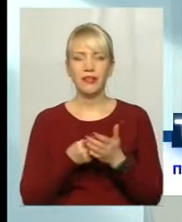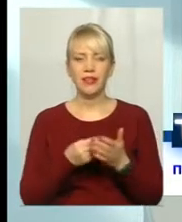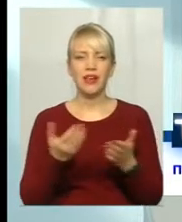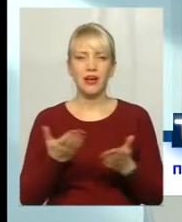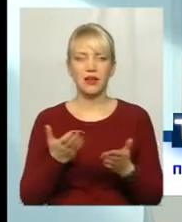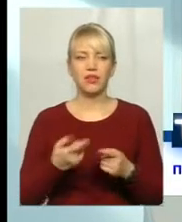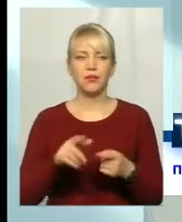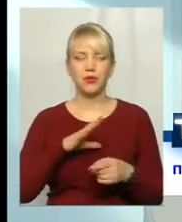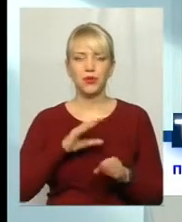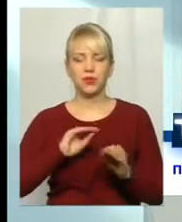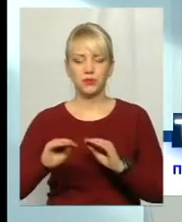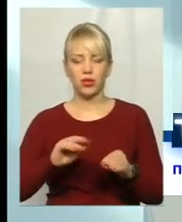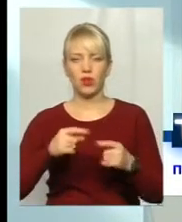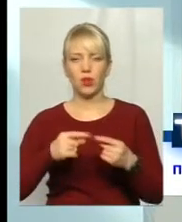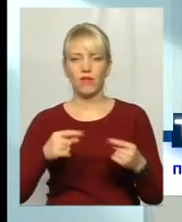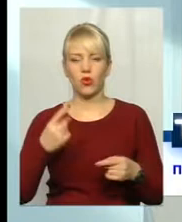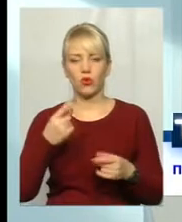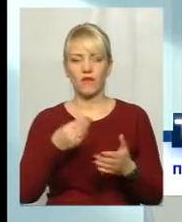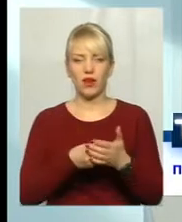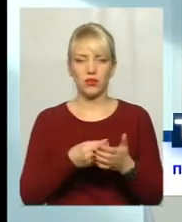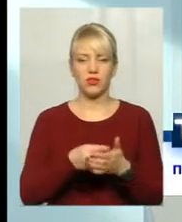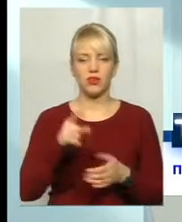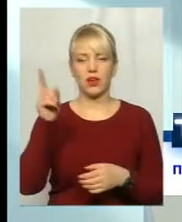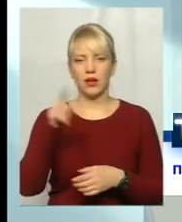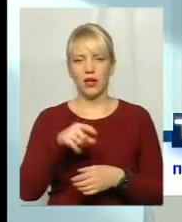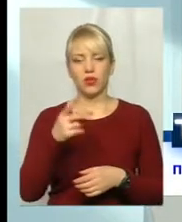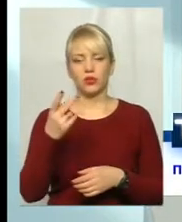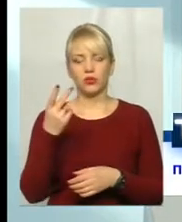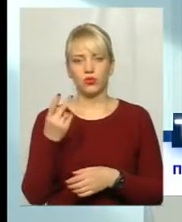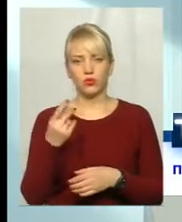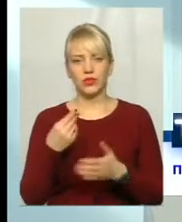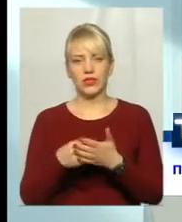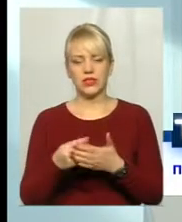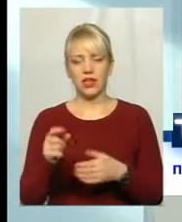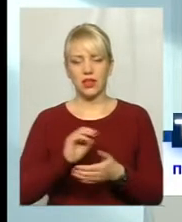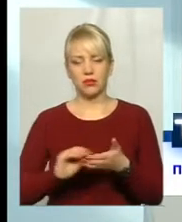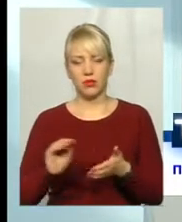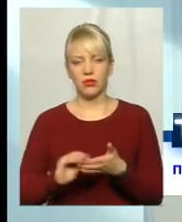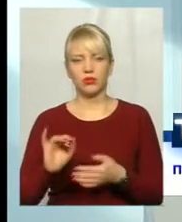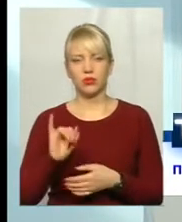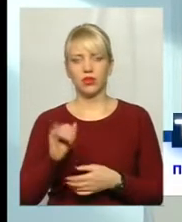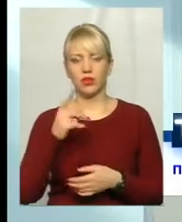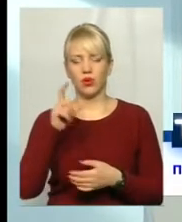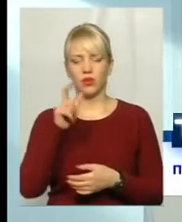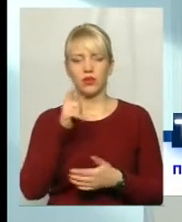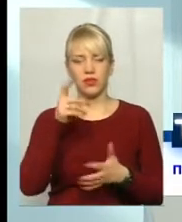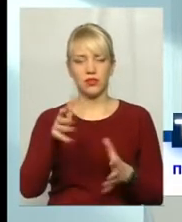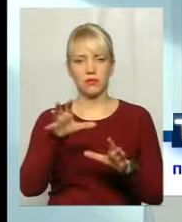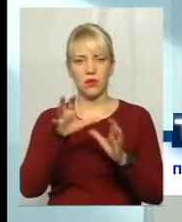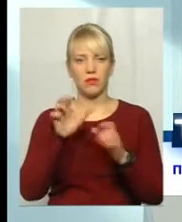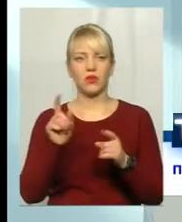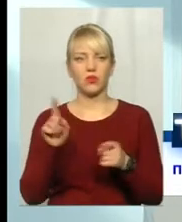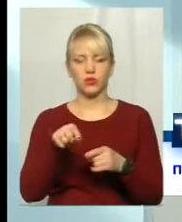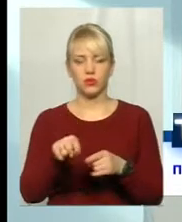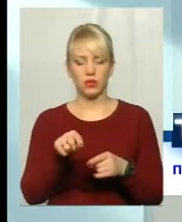розміщений товар з однієї вартості, під ним стоїть цінник другої вартості. І зрозуміло, що людина сприймає саме те, що стоїть